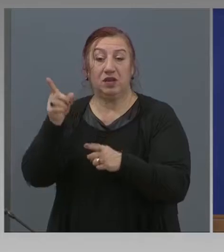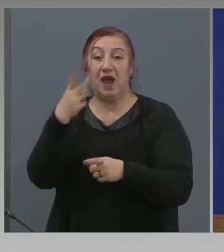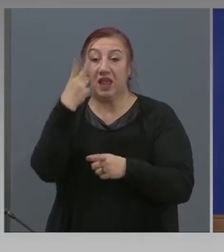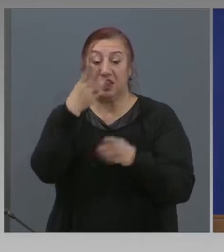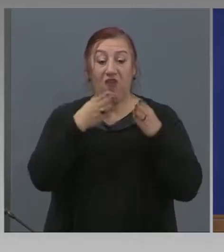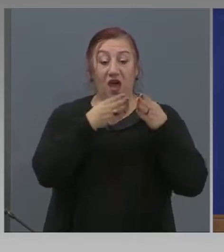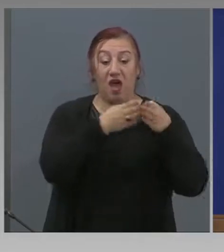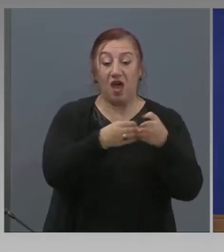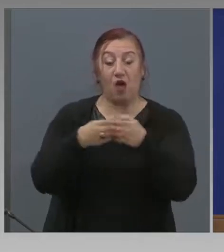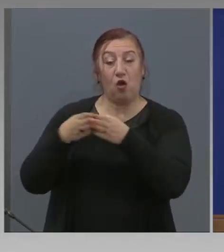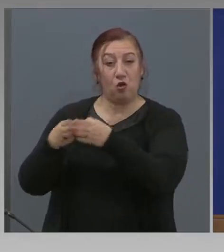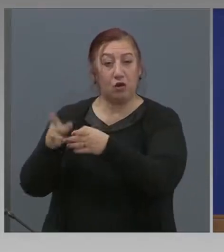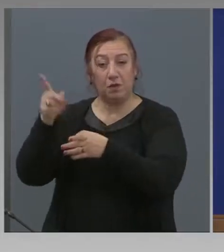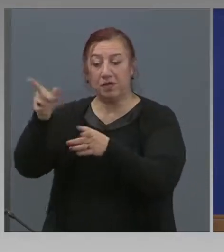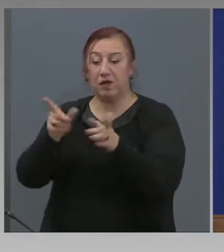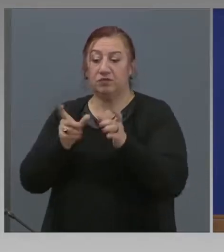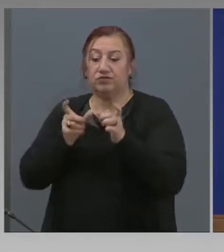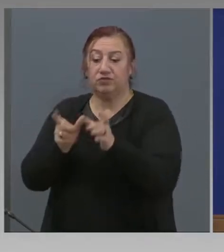карантина.